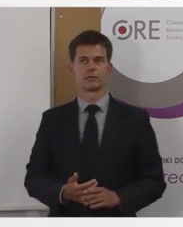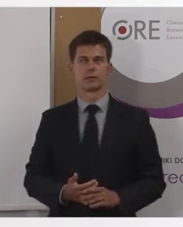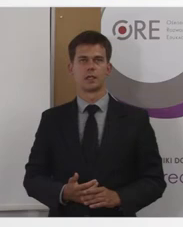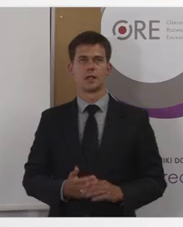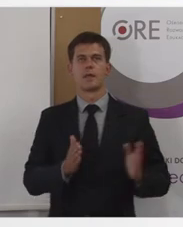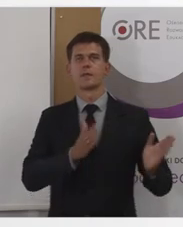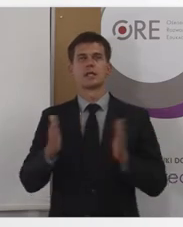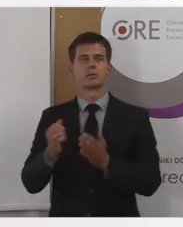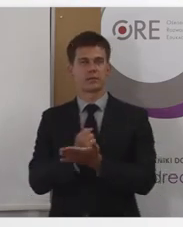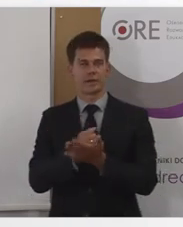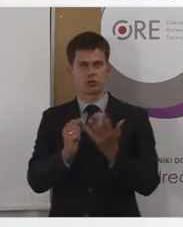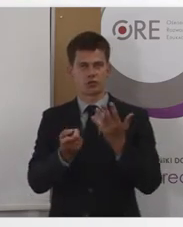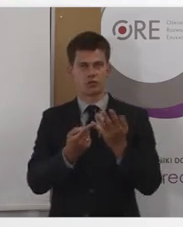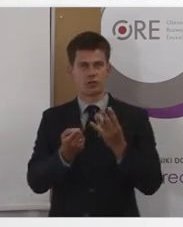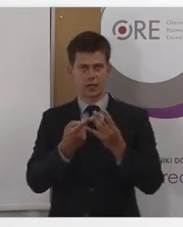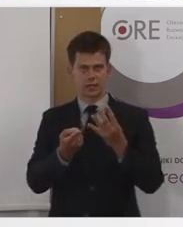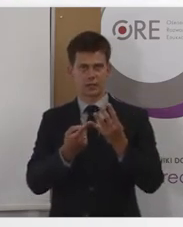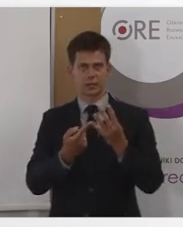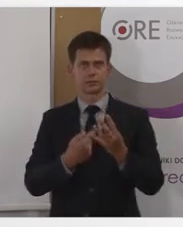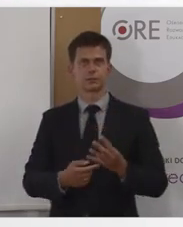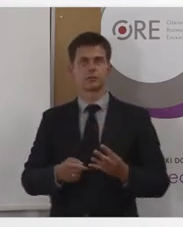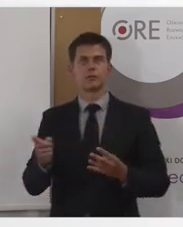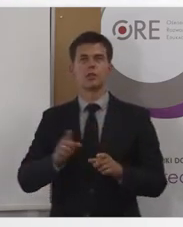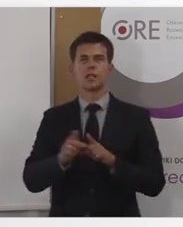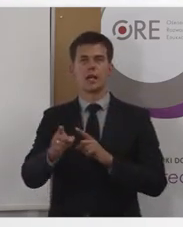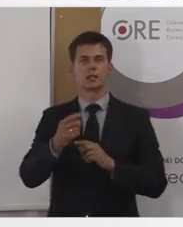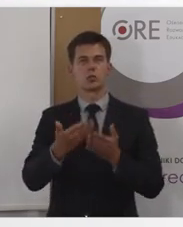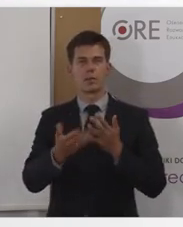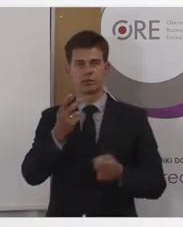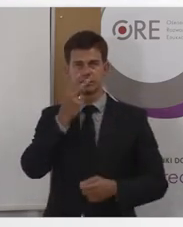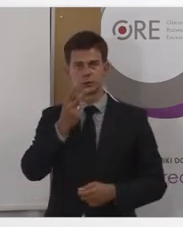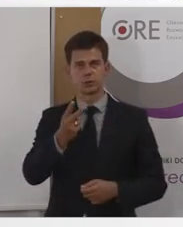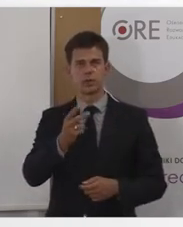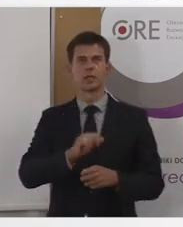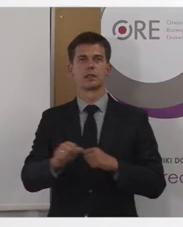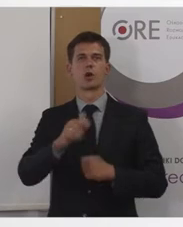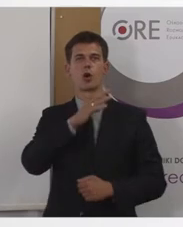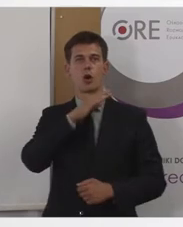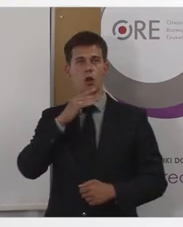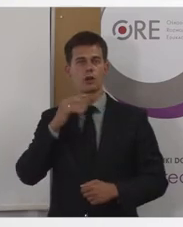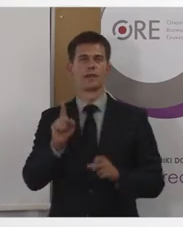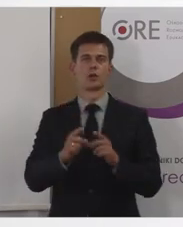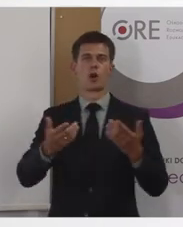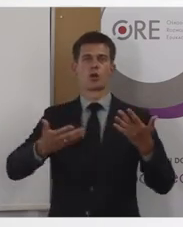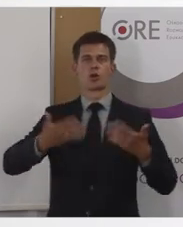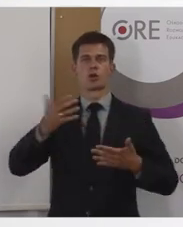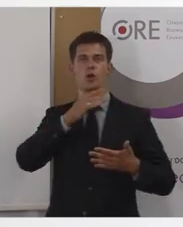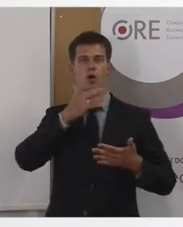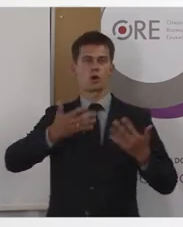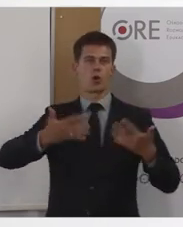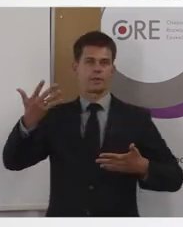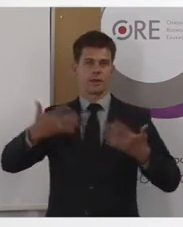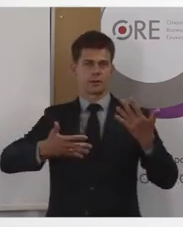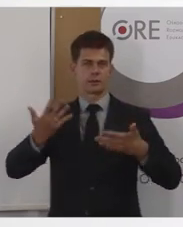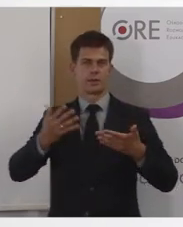Kolejną istotną rzeczą, tym bardziej w szczególności tutaj dla osób słabo widzących jest kolor i kontrast i wielkość czcionek,